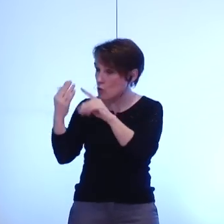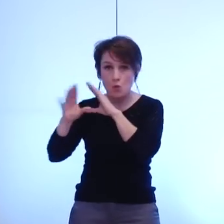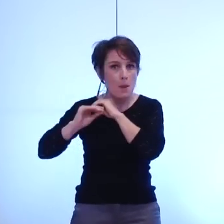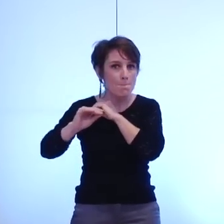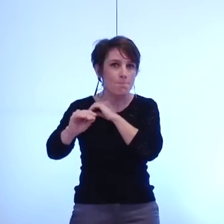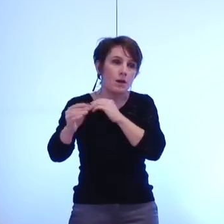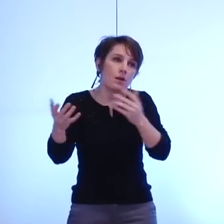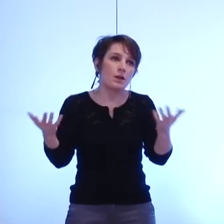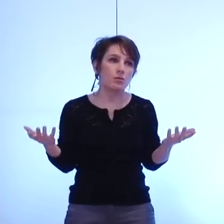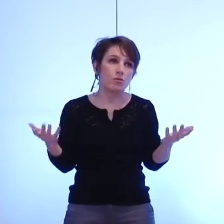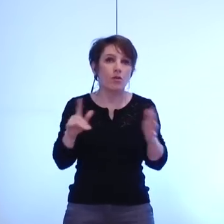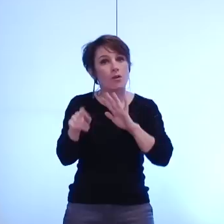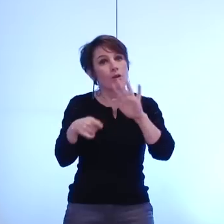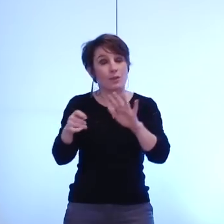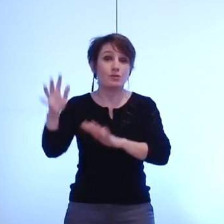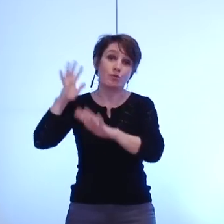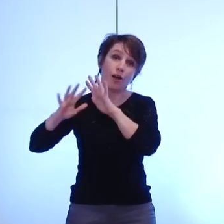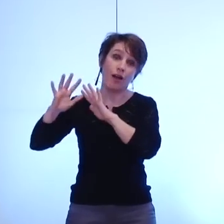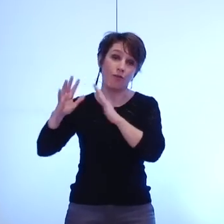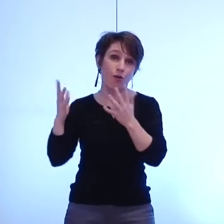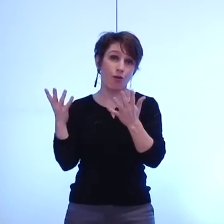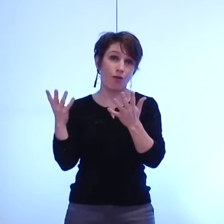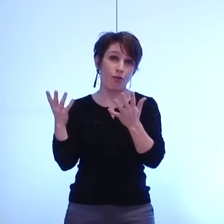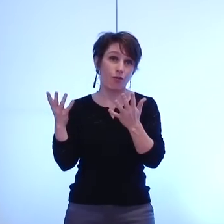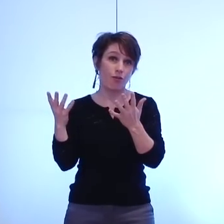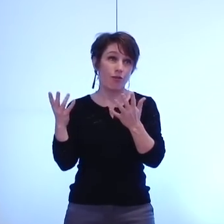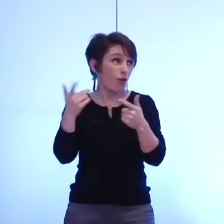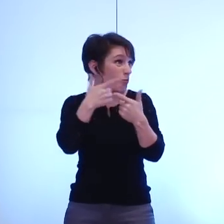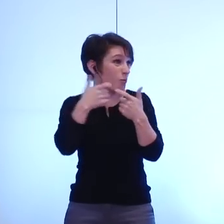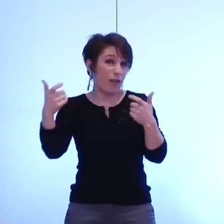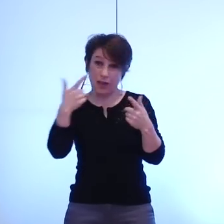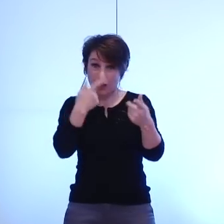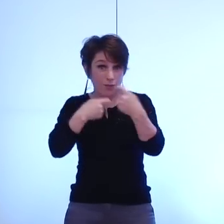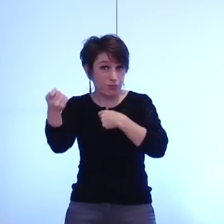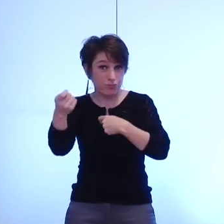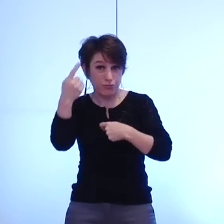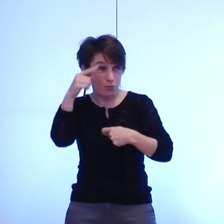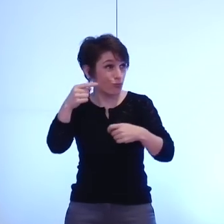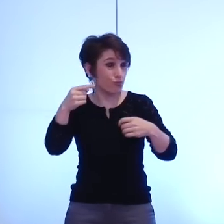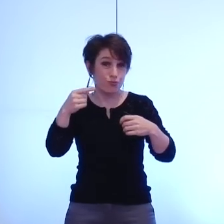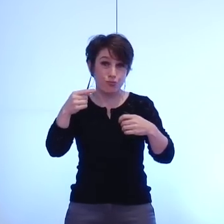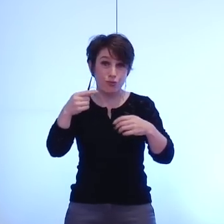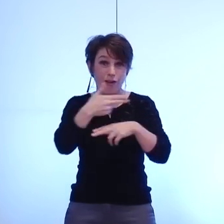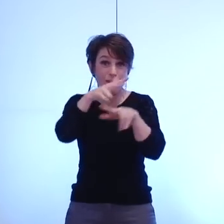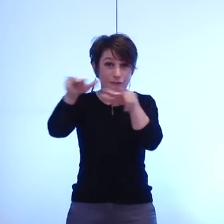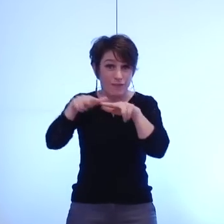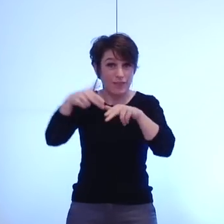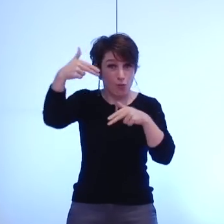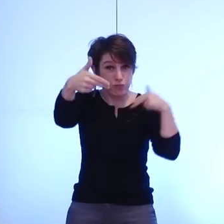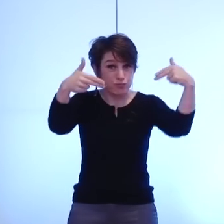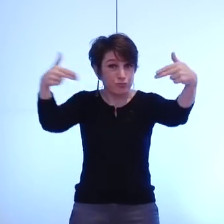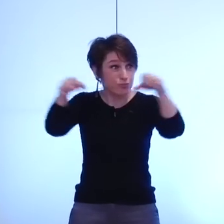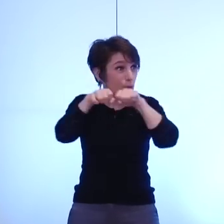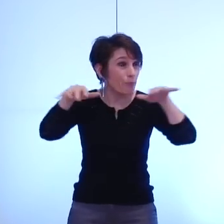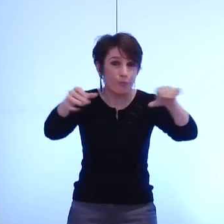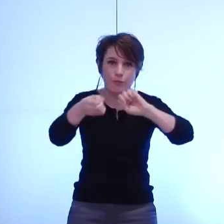je pense tous peut-être le matériel et la configuration ne sont pas particulièrement adaptés. Il faut donc adapter cela. C'est